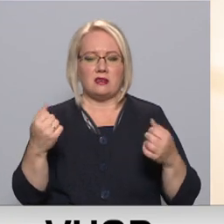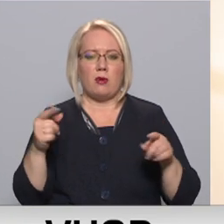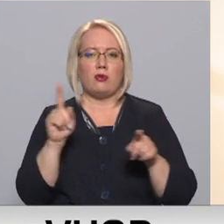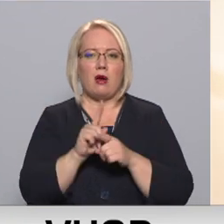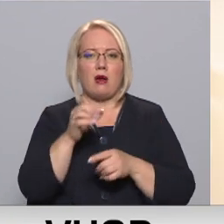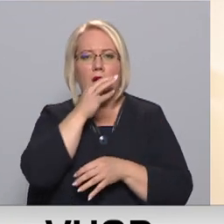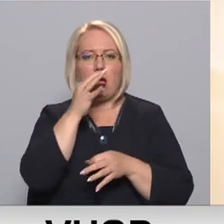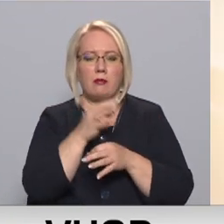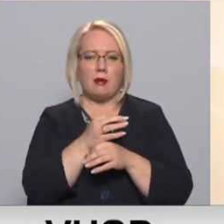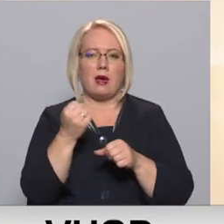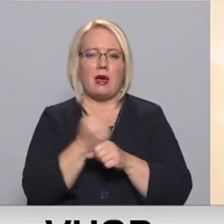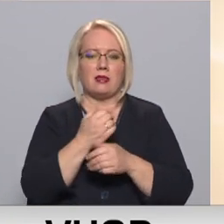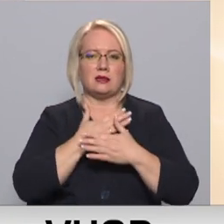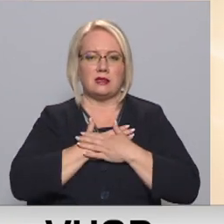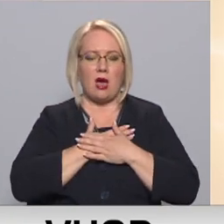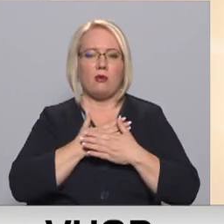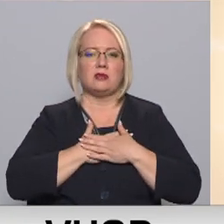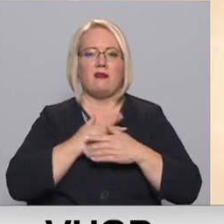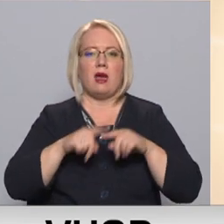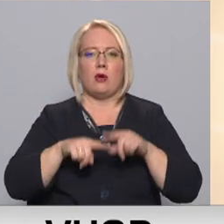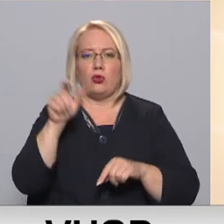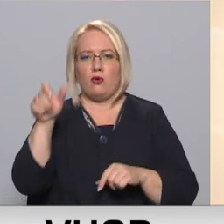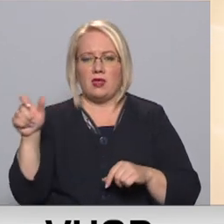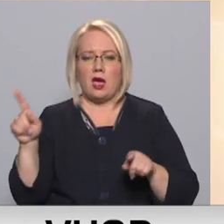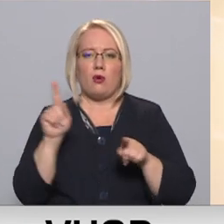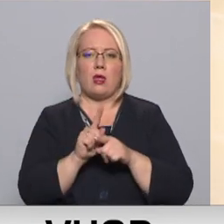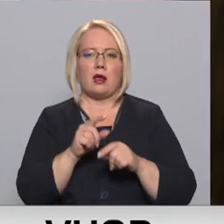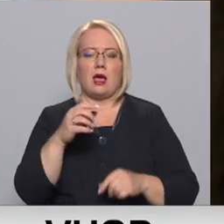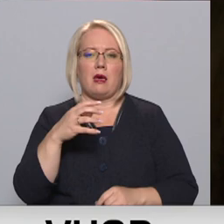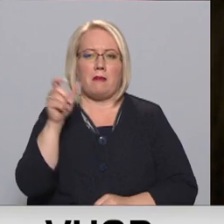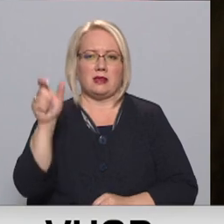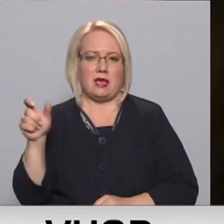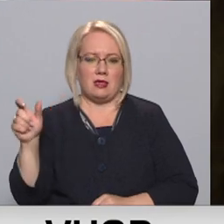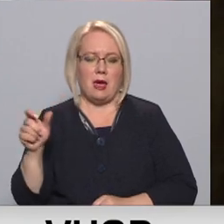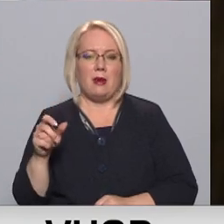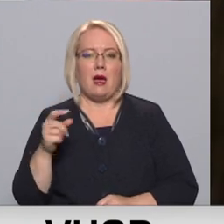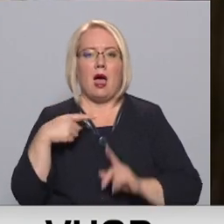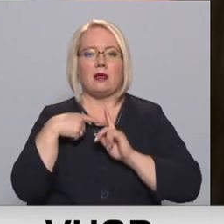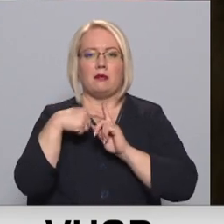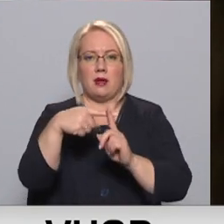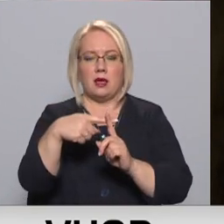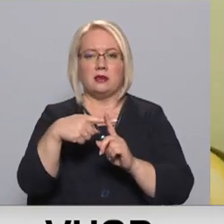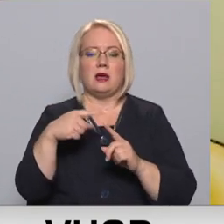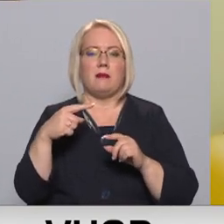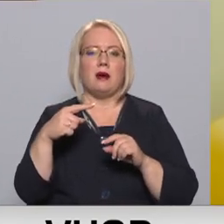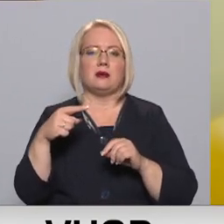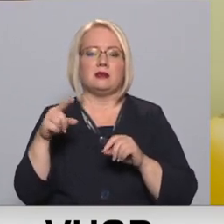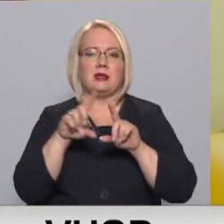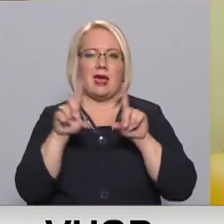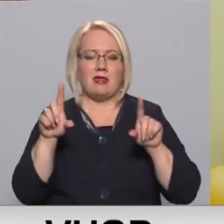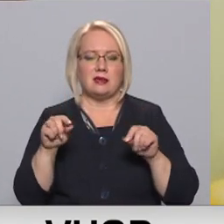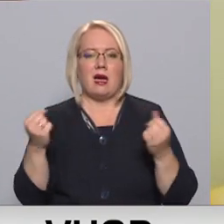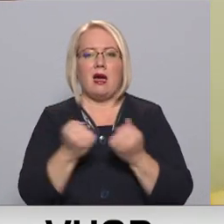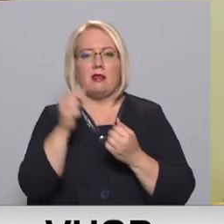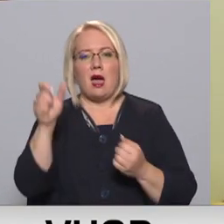šo atbildību gan pret sevi, gan pret turvinīkiem, gan arī pret pacientiem. Neatliekamās medicīniskās palīdzības dienas tā darbinieku